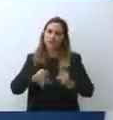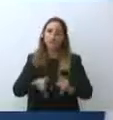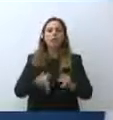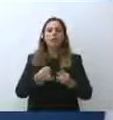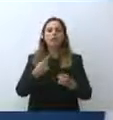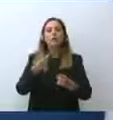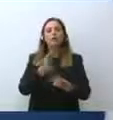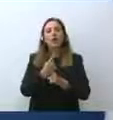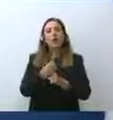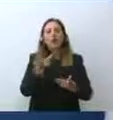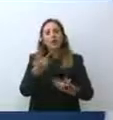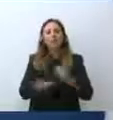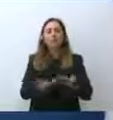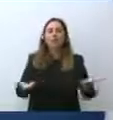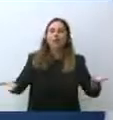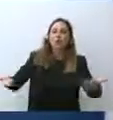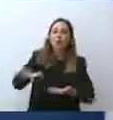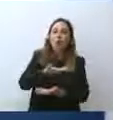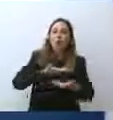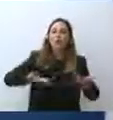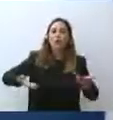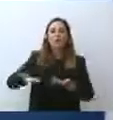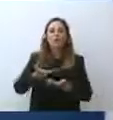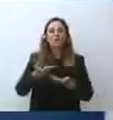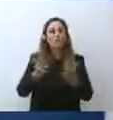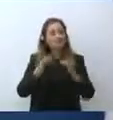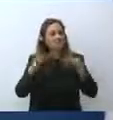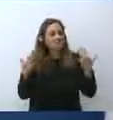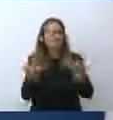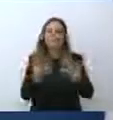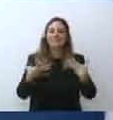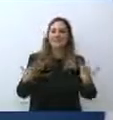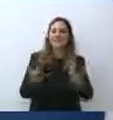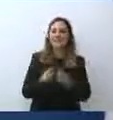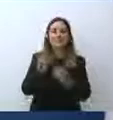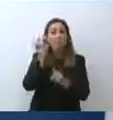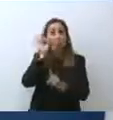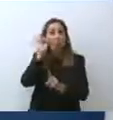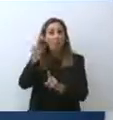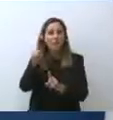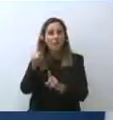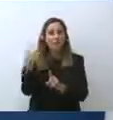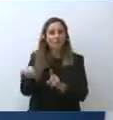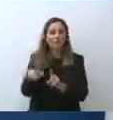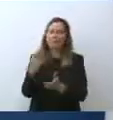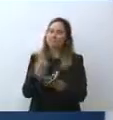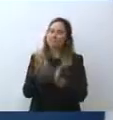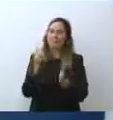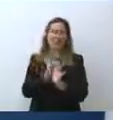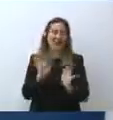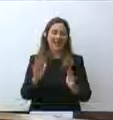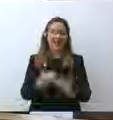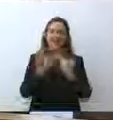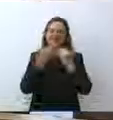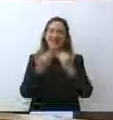collaborazione per continuare a lavorare insieme per un obiettivo che è fondamentale. Grazie.